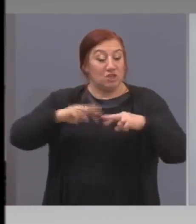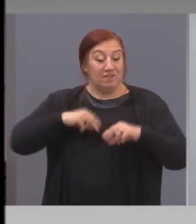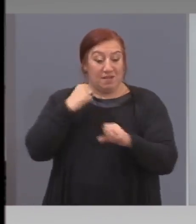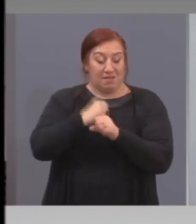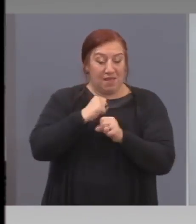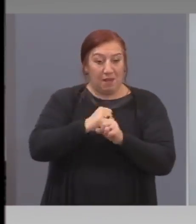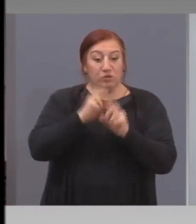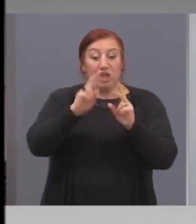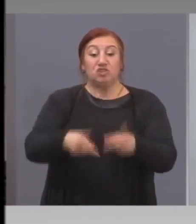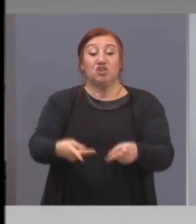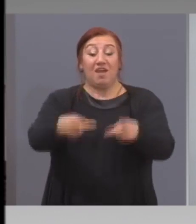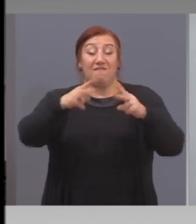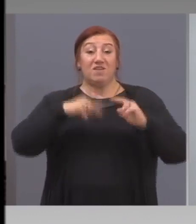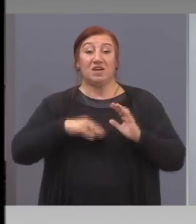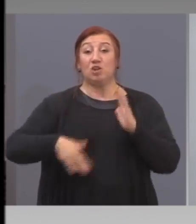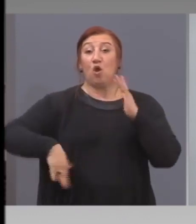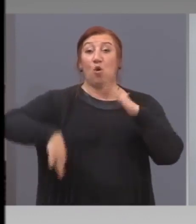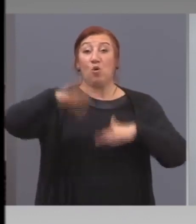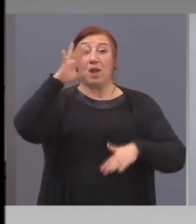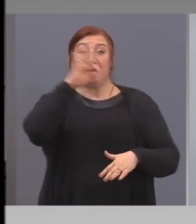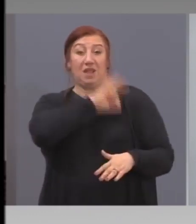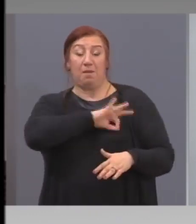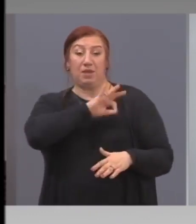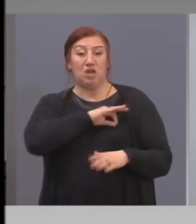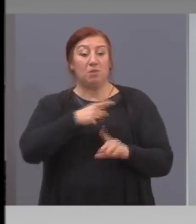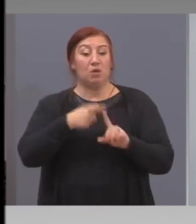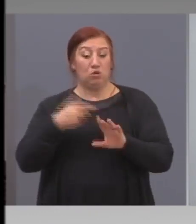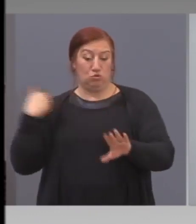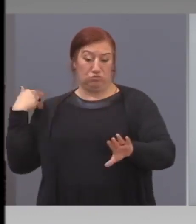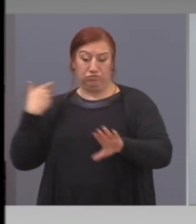ще ви дадат големите печалби, които взимахте и до сега.